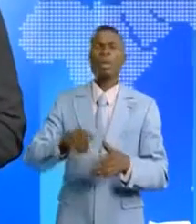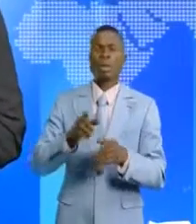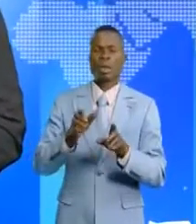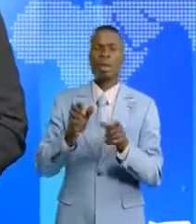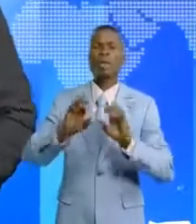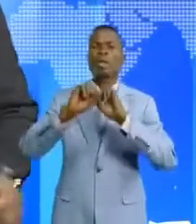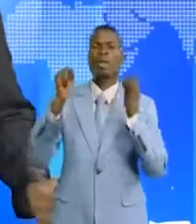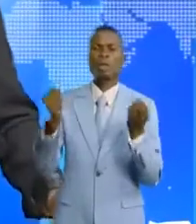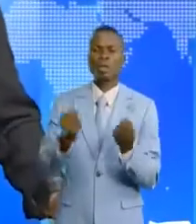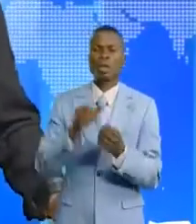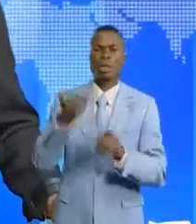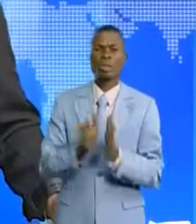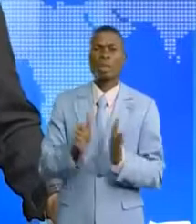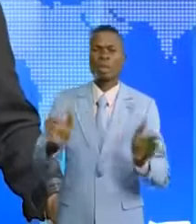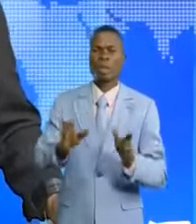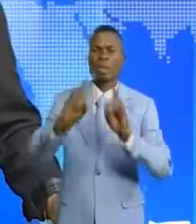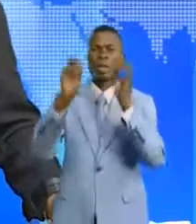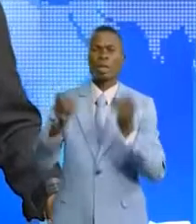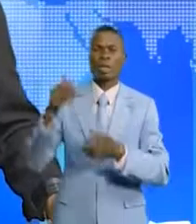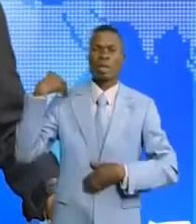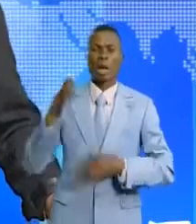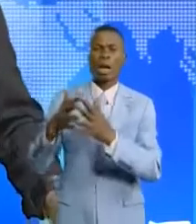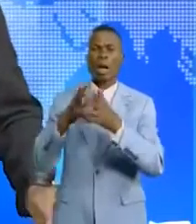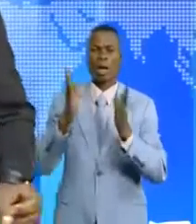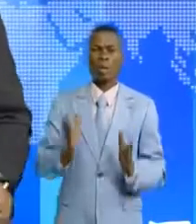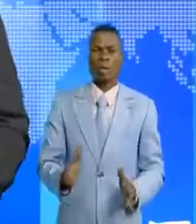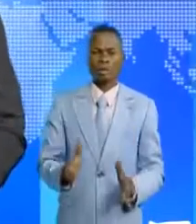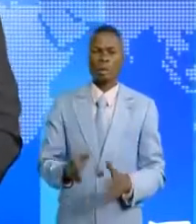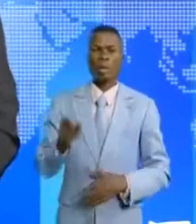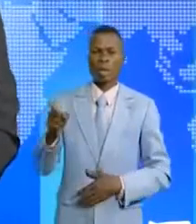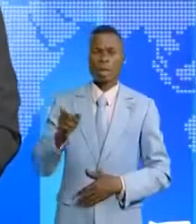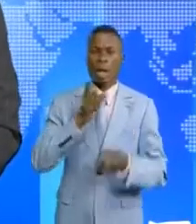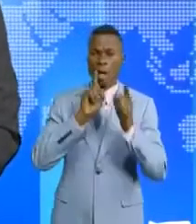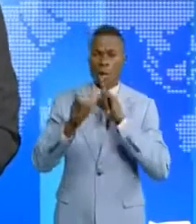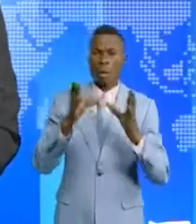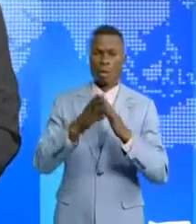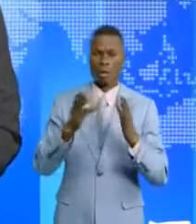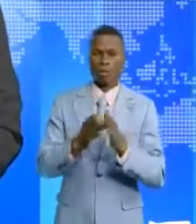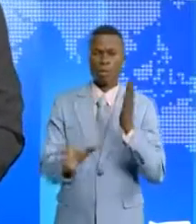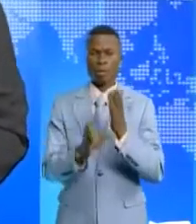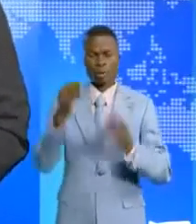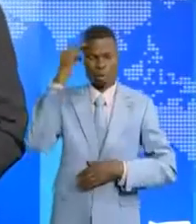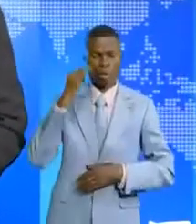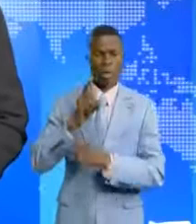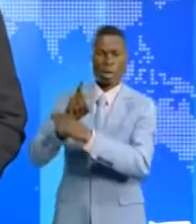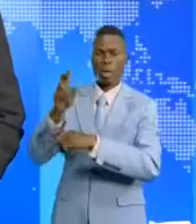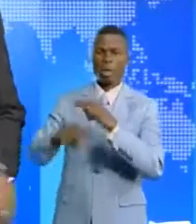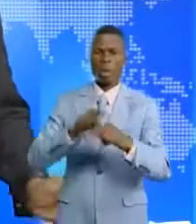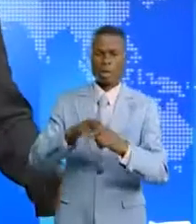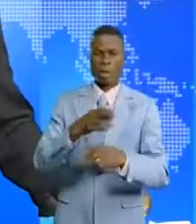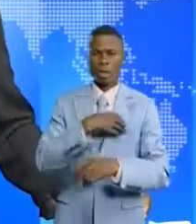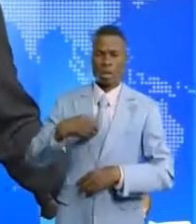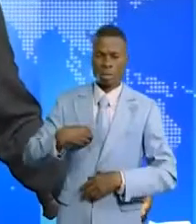la sous-secrétaire au département d'État américain Lisa Peterson a échangé avec la vice-ministre de la Défense nationale Mme